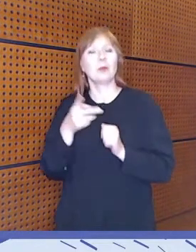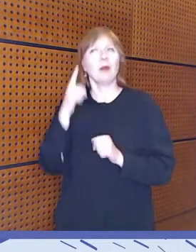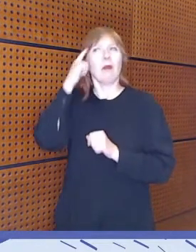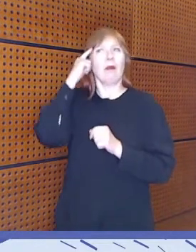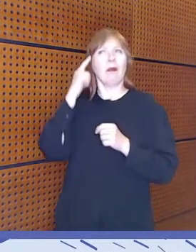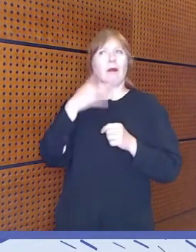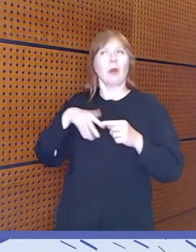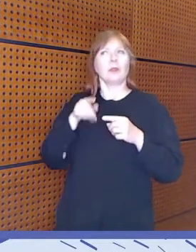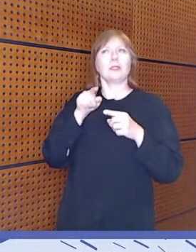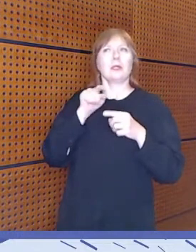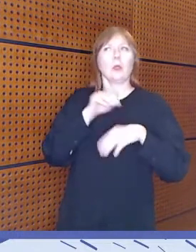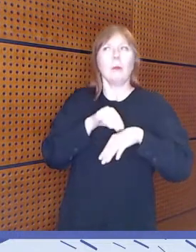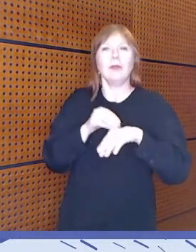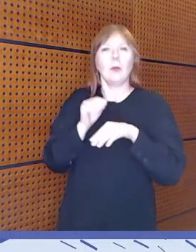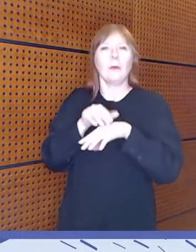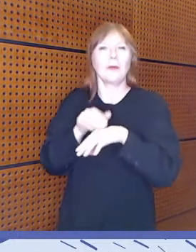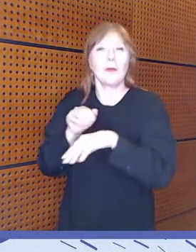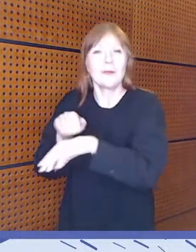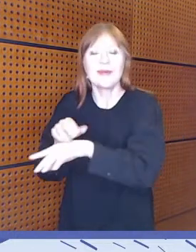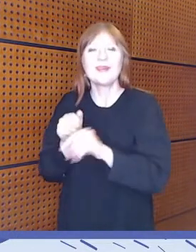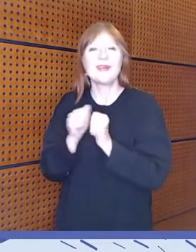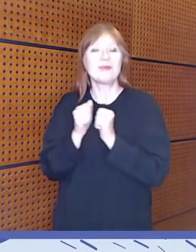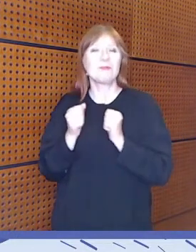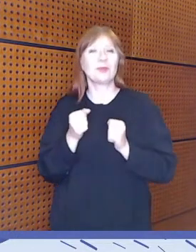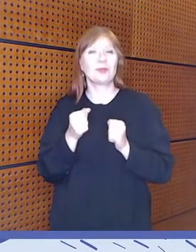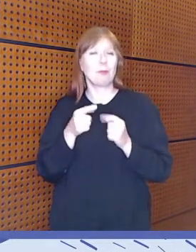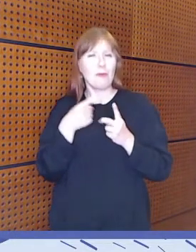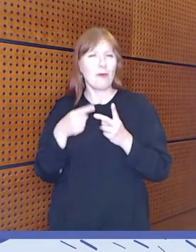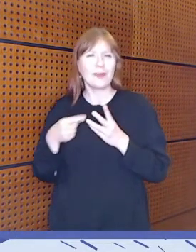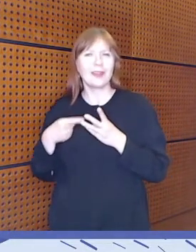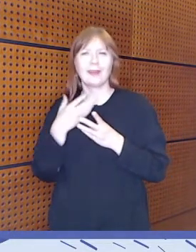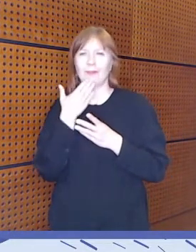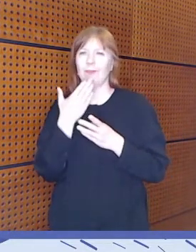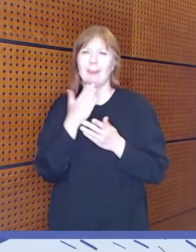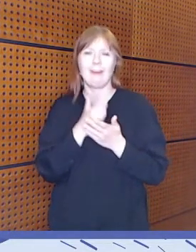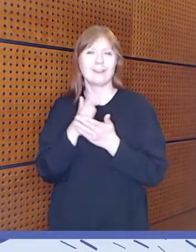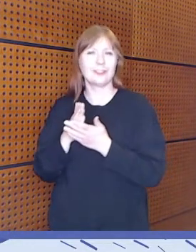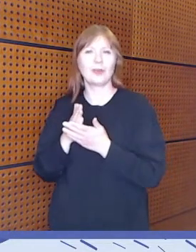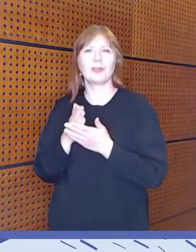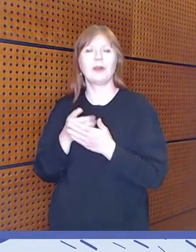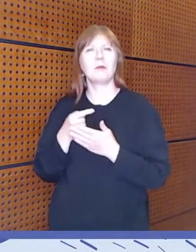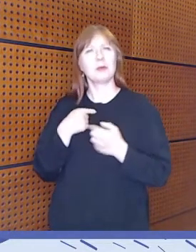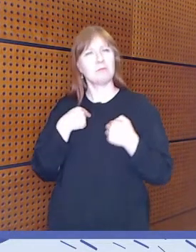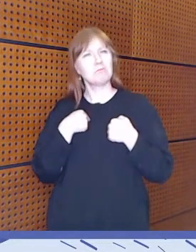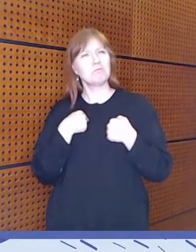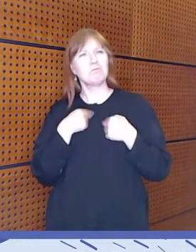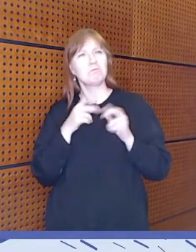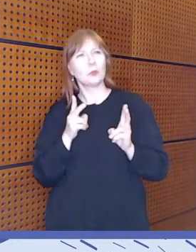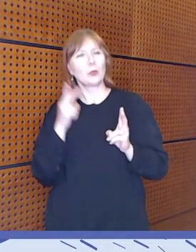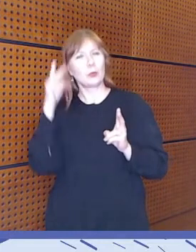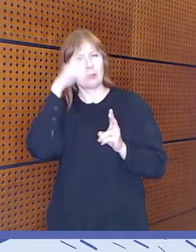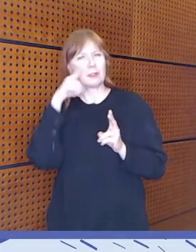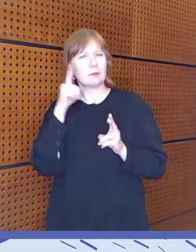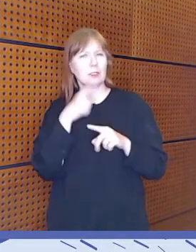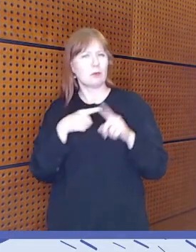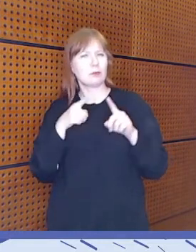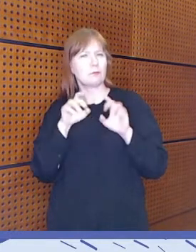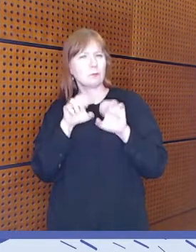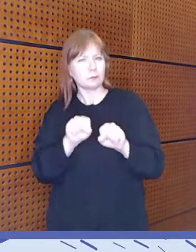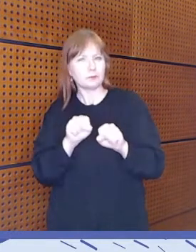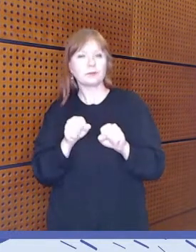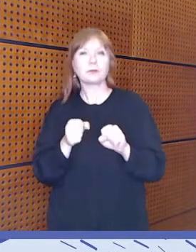haluaisin sanoa jotain. Mutta tässä tuli niin monia muutenkin tämmöisiä hyviä asioita, mitkä itsekin mietin, että mihin voisi puuttaa just kaikki tämä